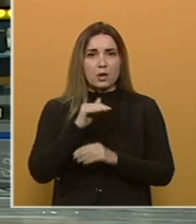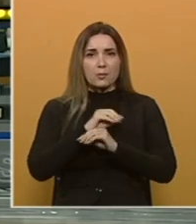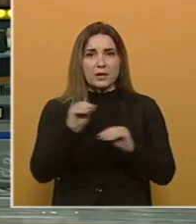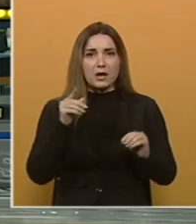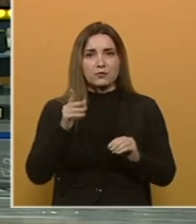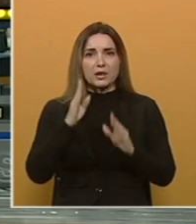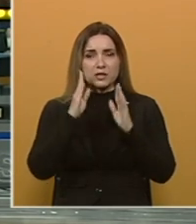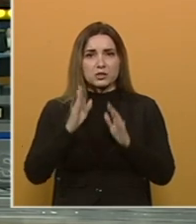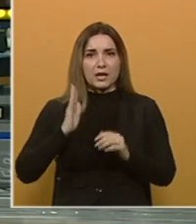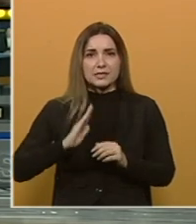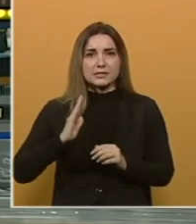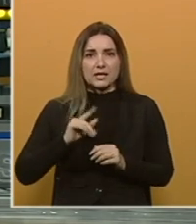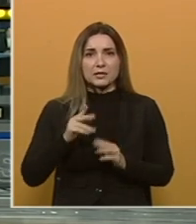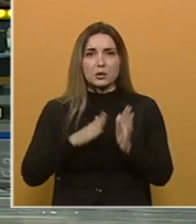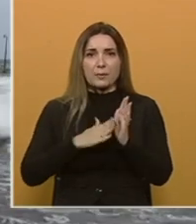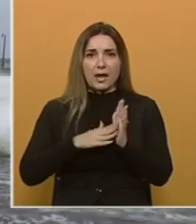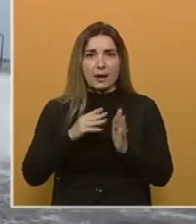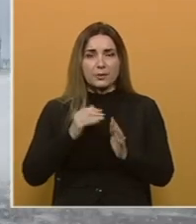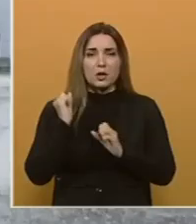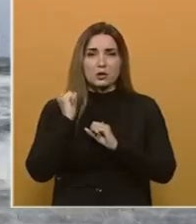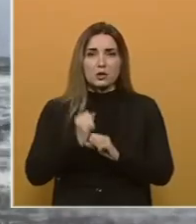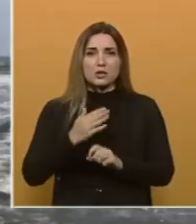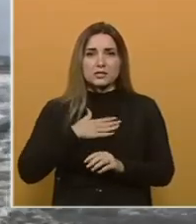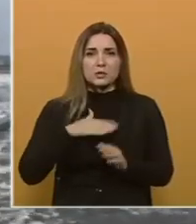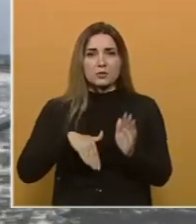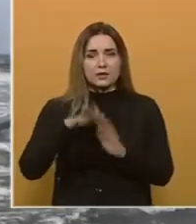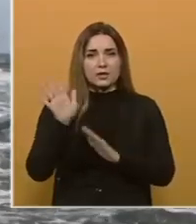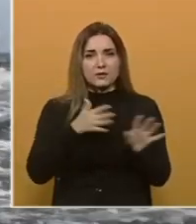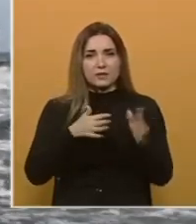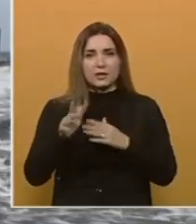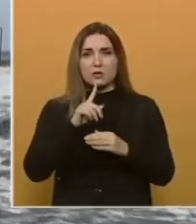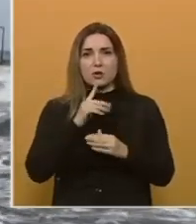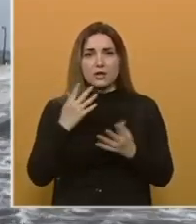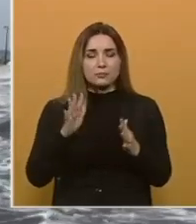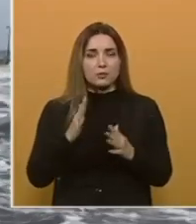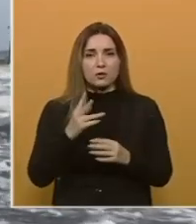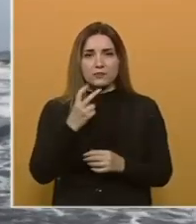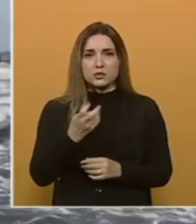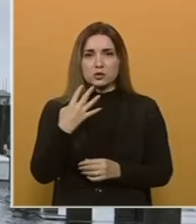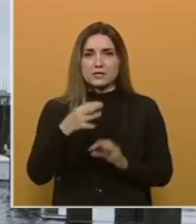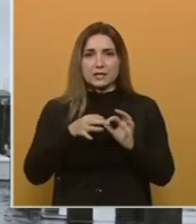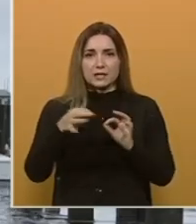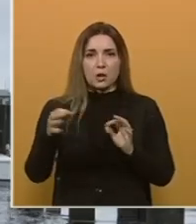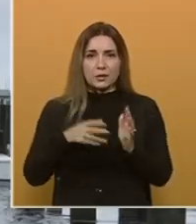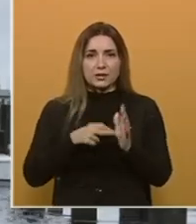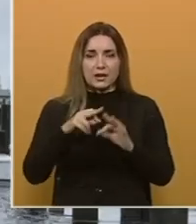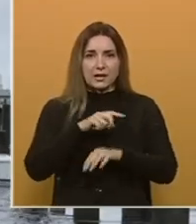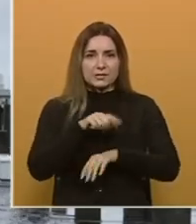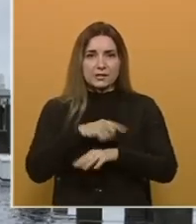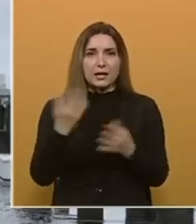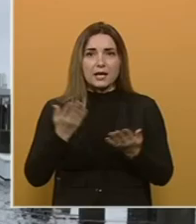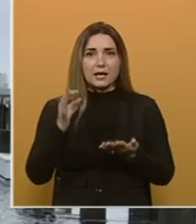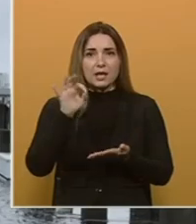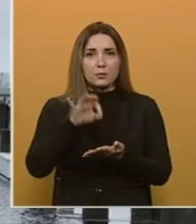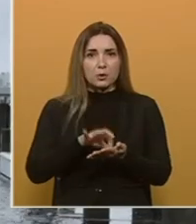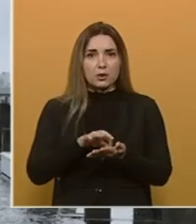nacionalni centar za uragane u Majamiju. Donio je sa sobom maksimalan vjetar koji je iznosio oko 240 km na sat kada je